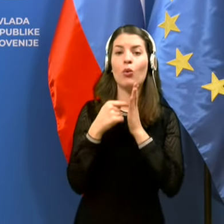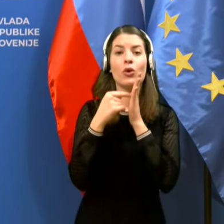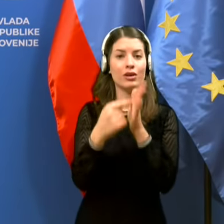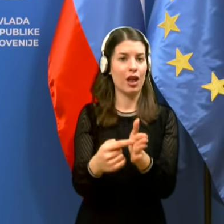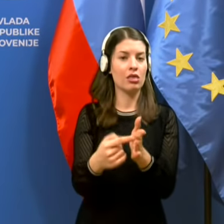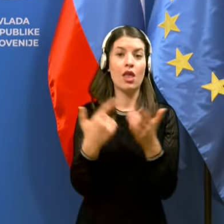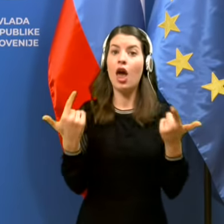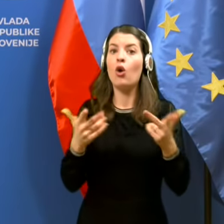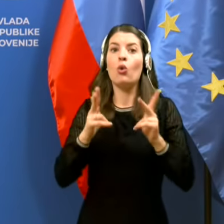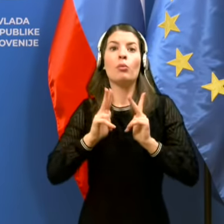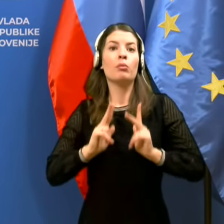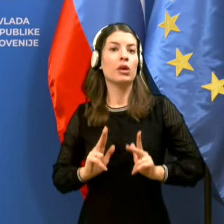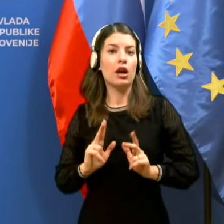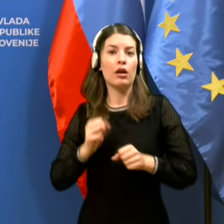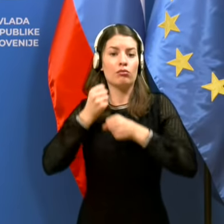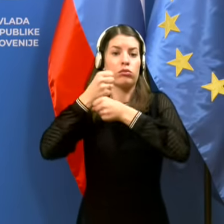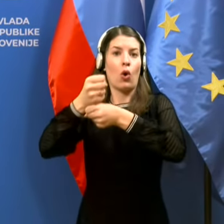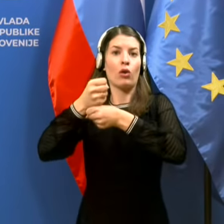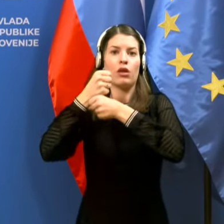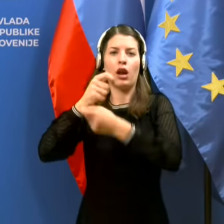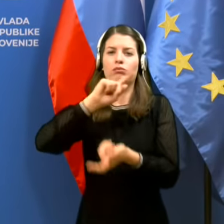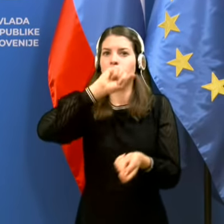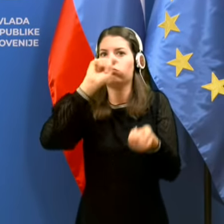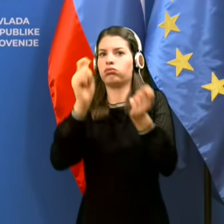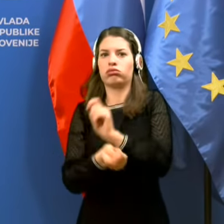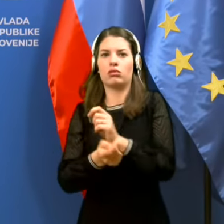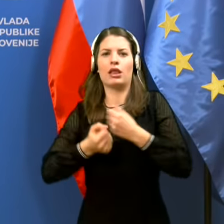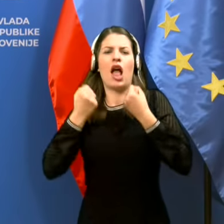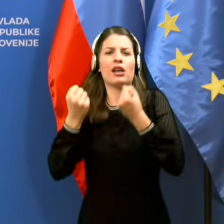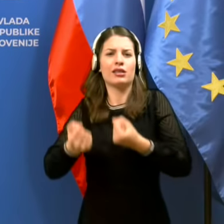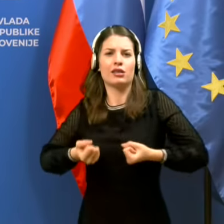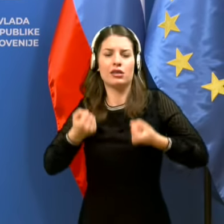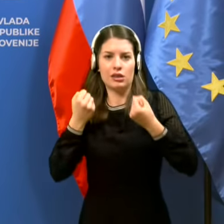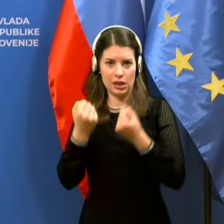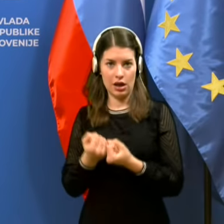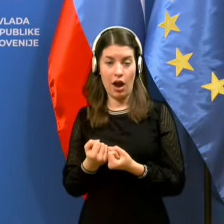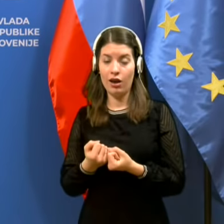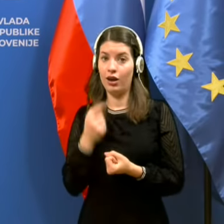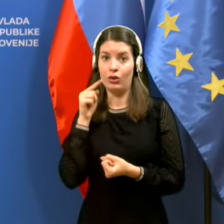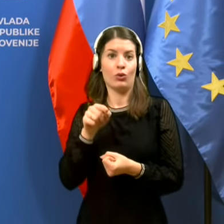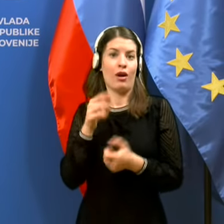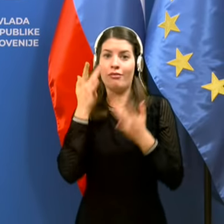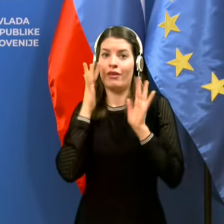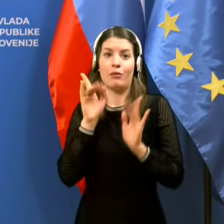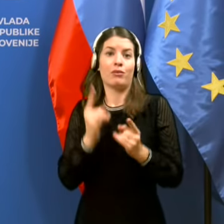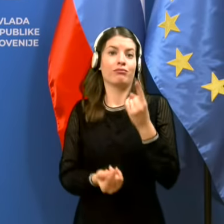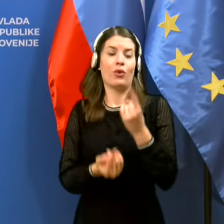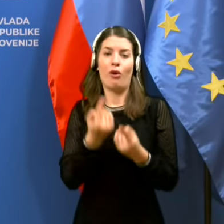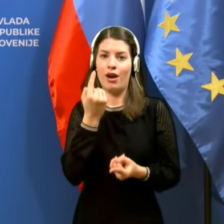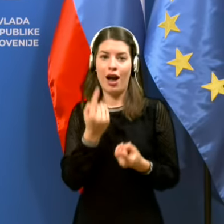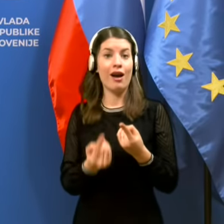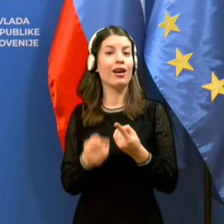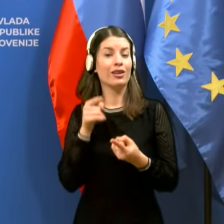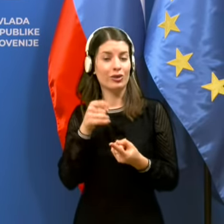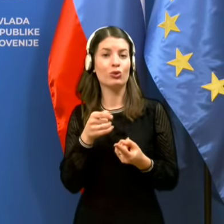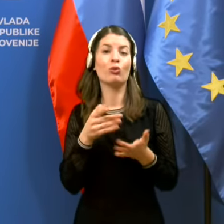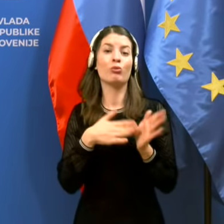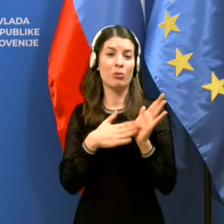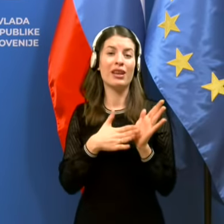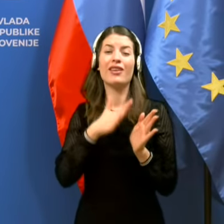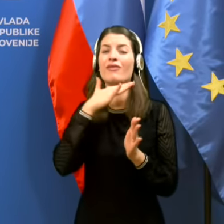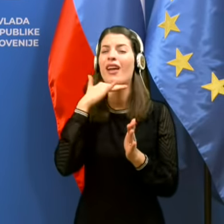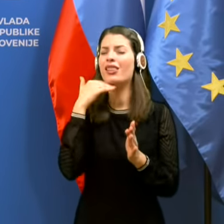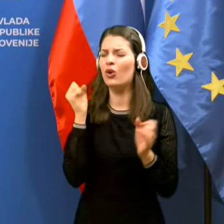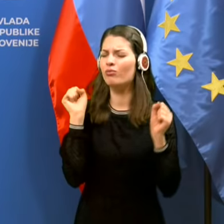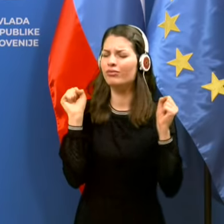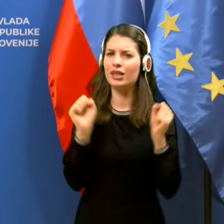lahko še tako miren protest. Sprebržev nasilnega, saj gre za nepridvidljive situacije, ki praviljoma pomenijo veliko oziroma